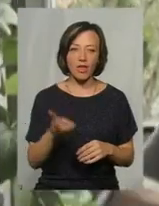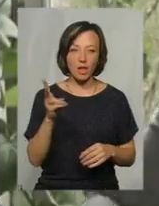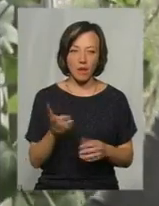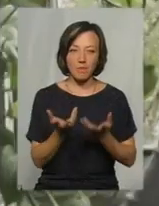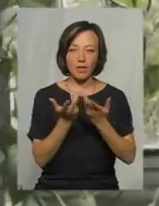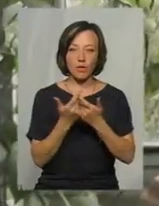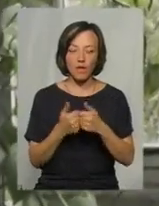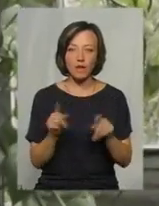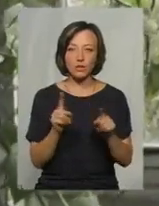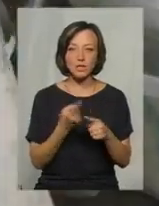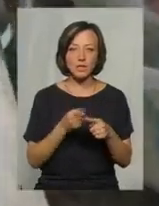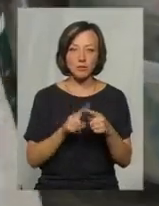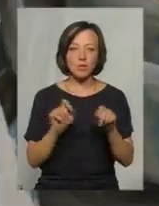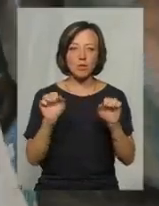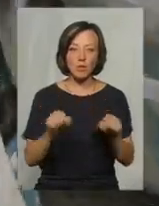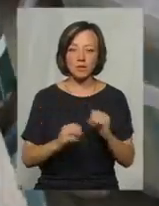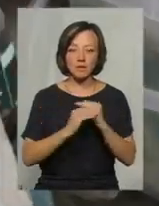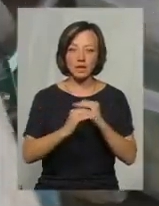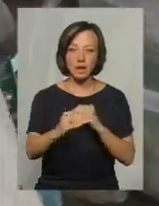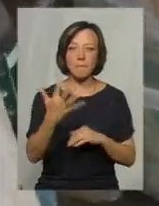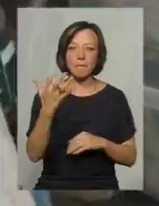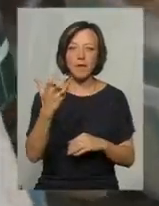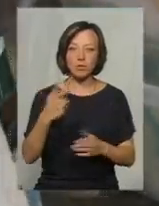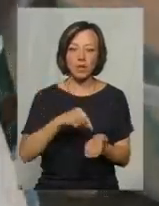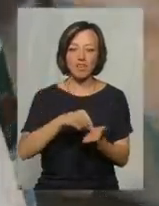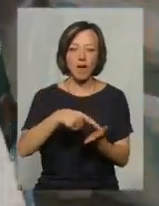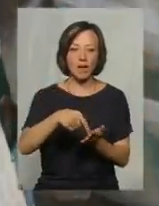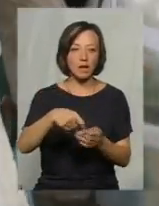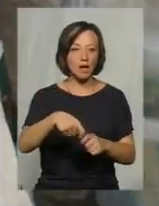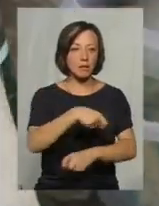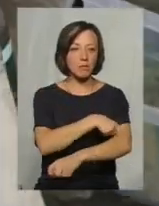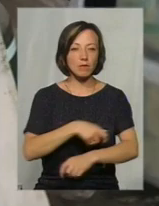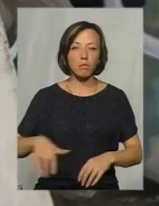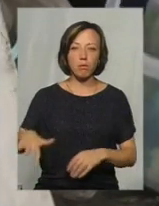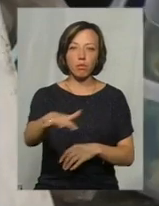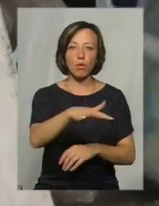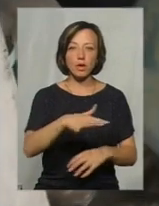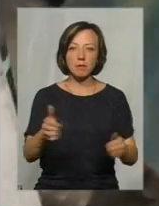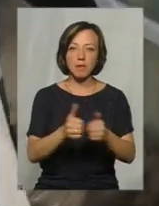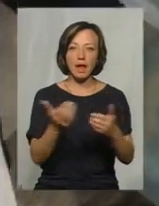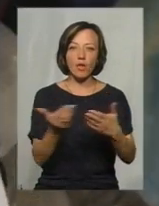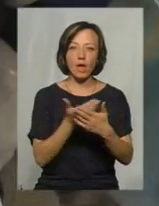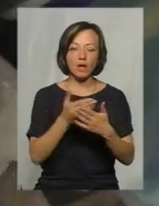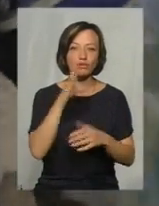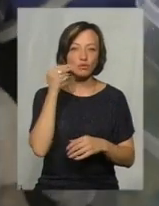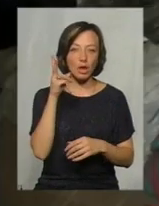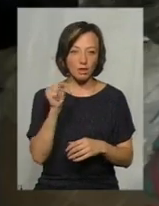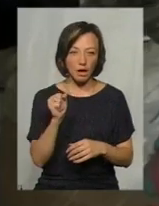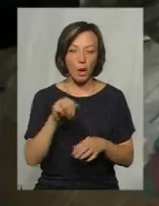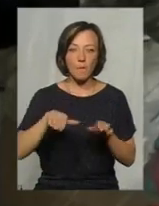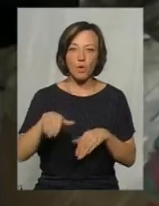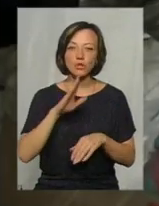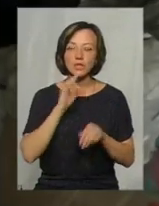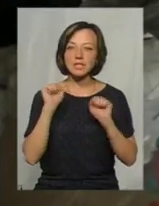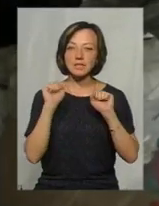Вона підрахувала, що ними можна всталити 500 квадратних метрів. Це як площа перед кім'єдатром імені Шевченка. Потім